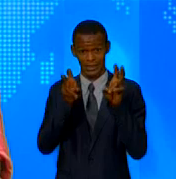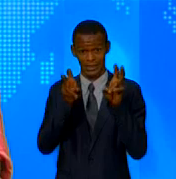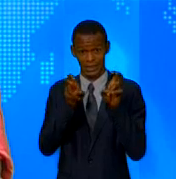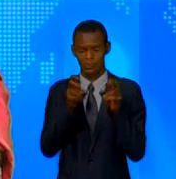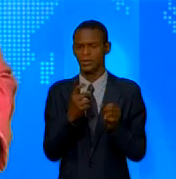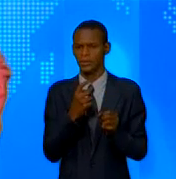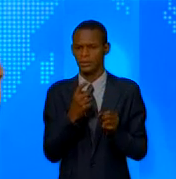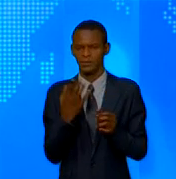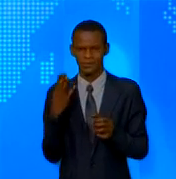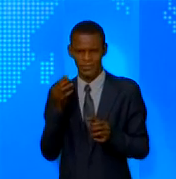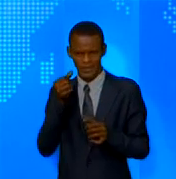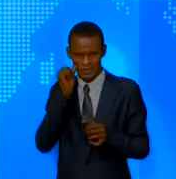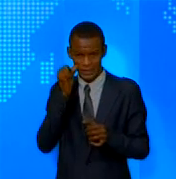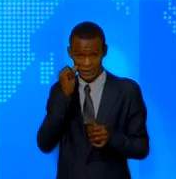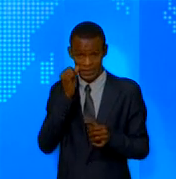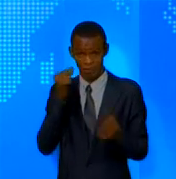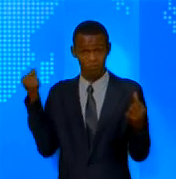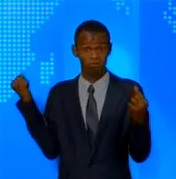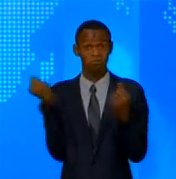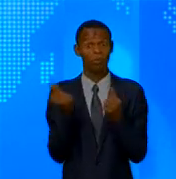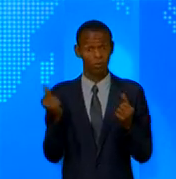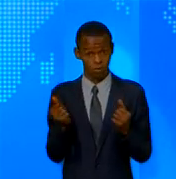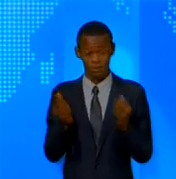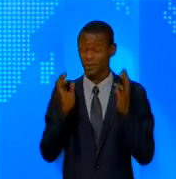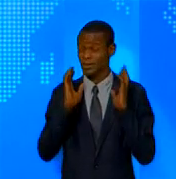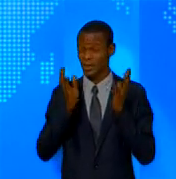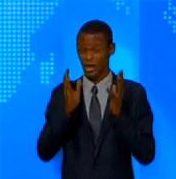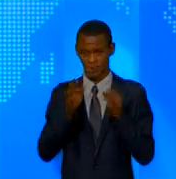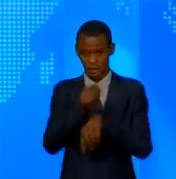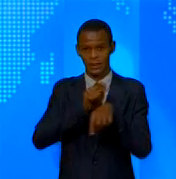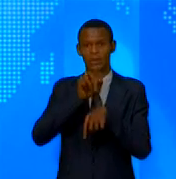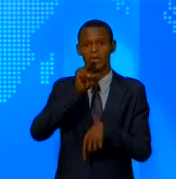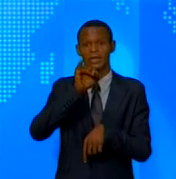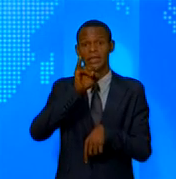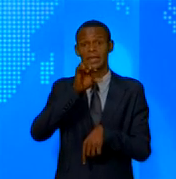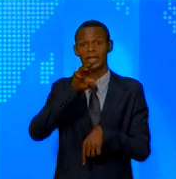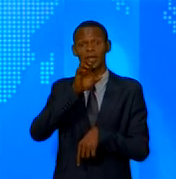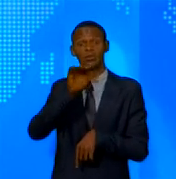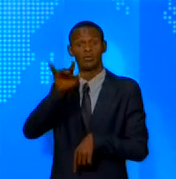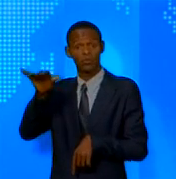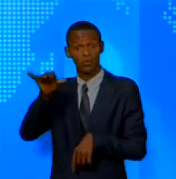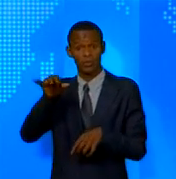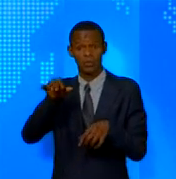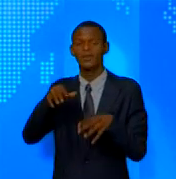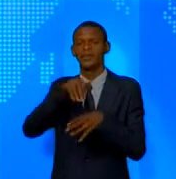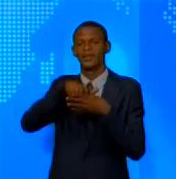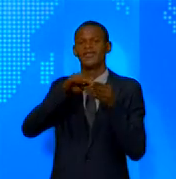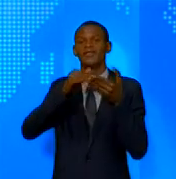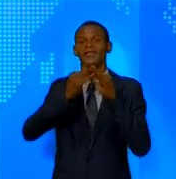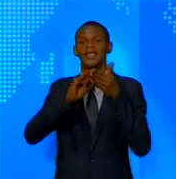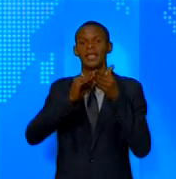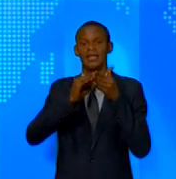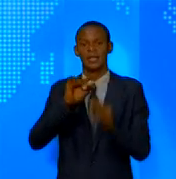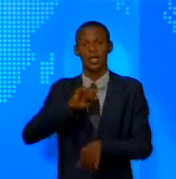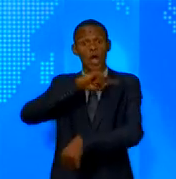...hier, vendredi, dans la soirée, dans le territoire de Nirangongo, au nord de la ville de Goma, selon des sources concordantes, le bilan continue de s